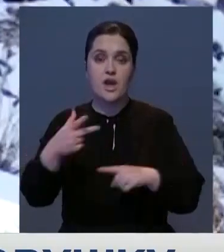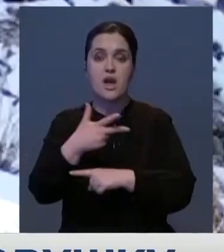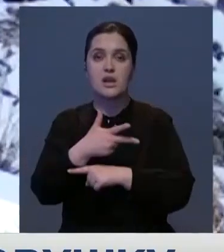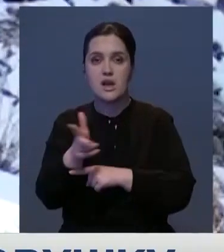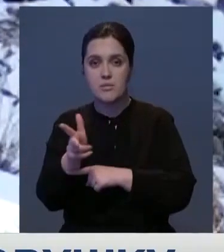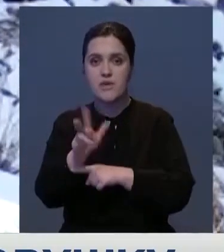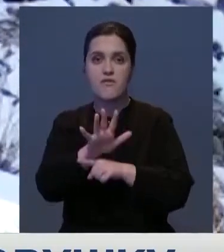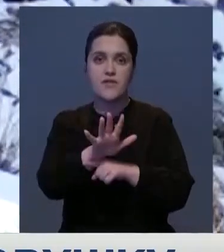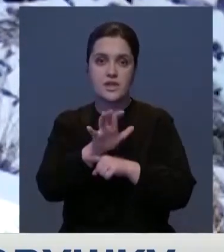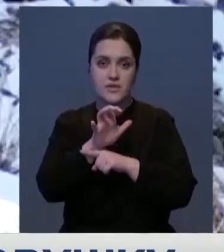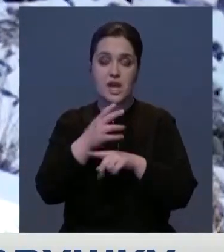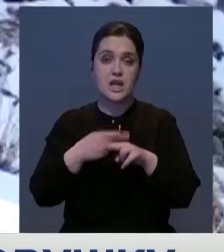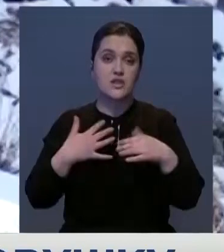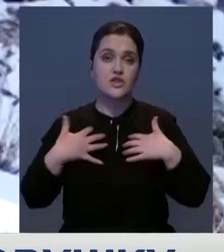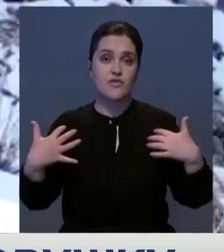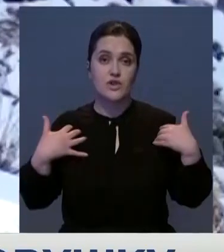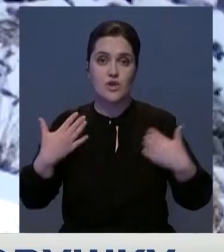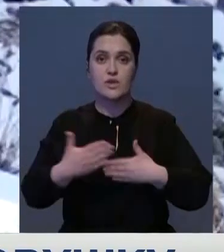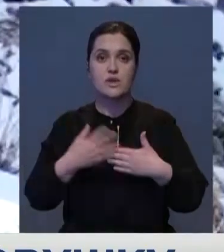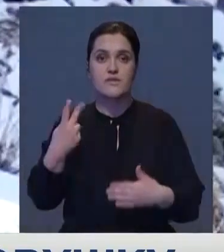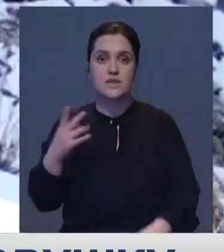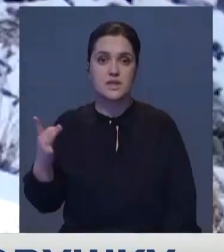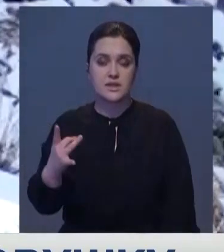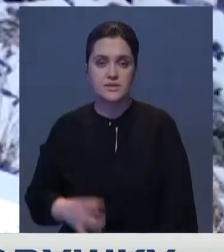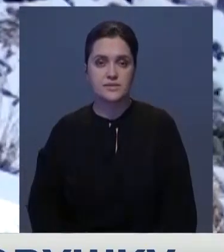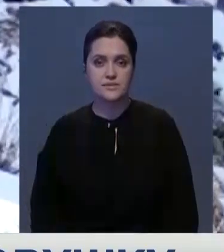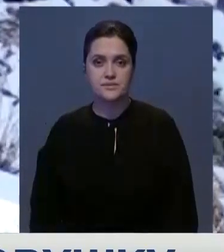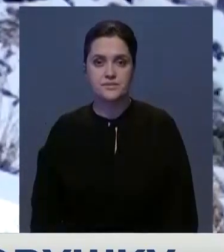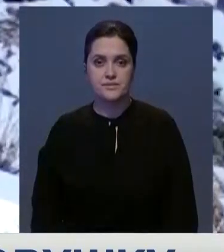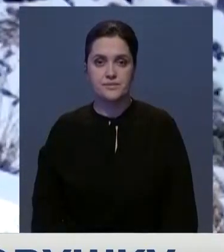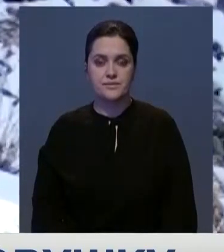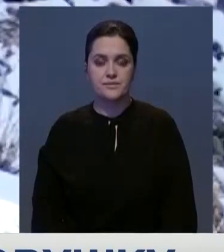пор камеры фотографировали этих животных около 20 раз.